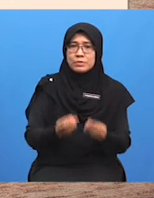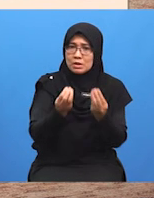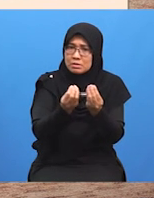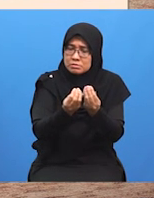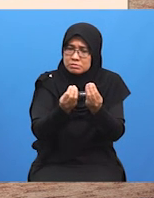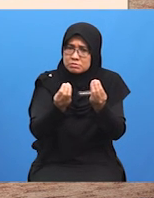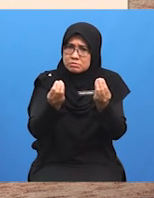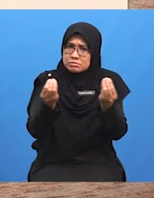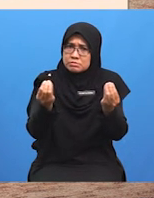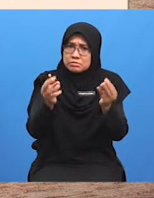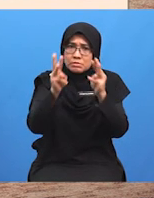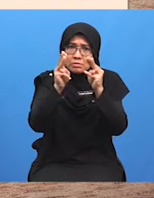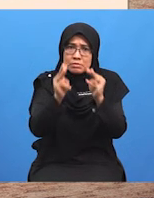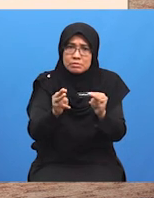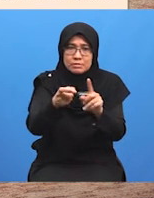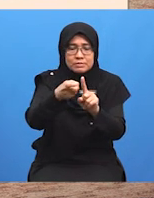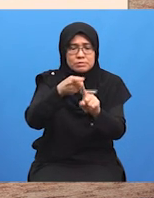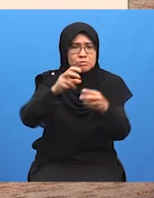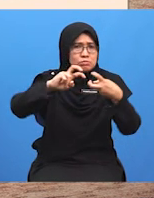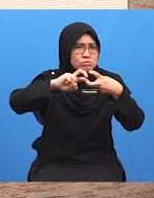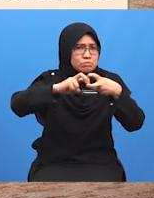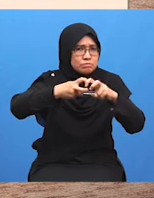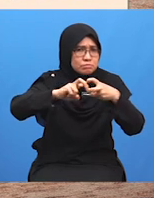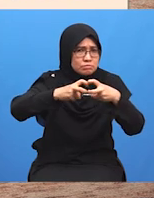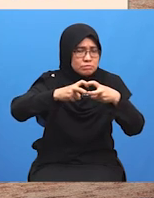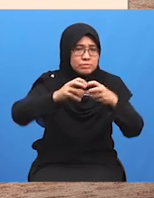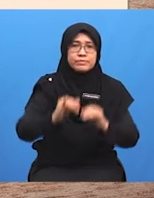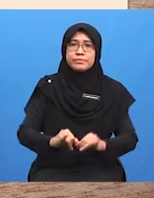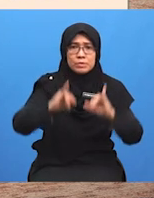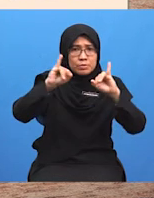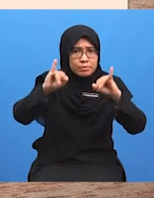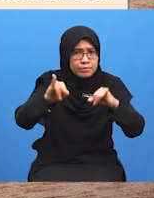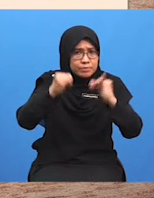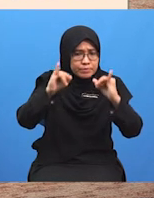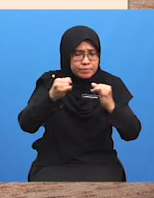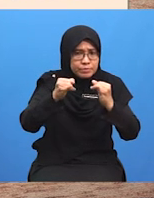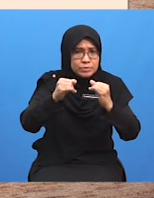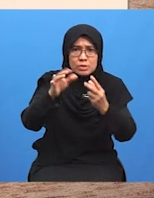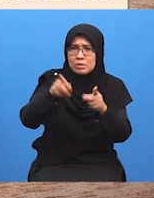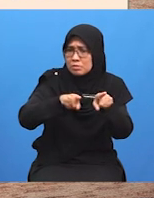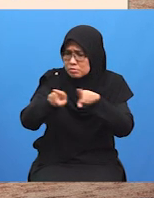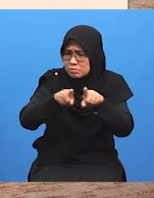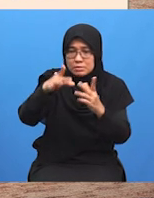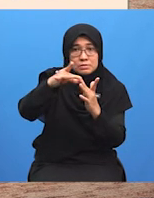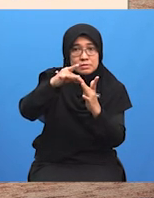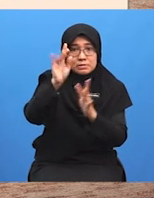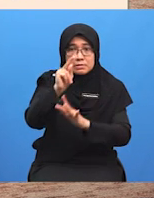bukan kedudukan Yang kedua, asingkan manusia dari masalah Yang ketiga, jana